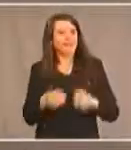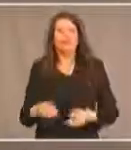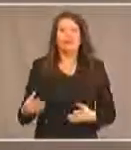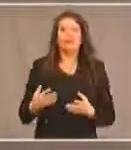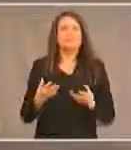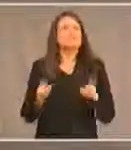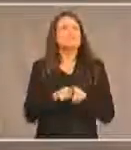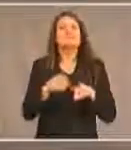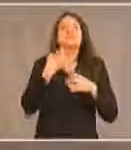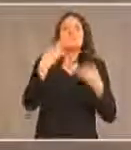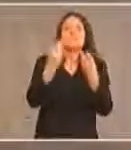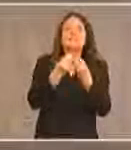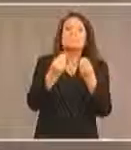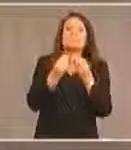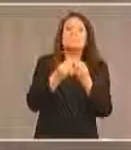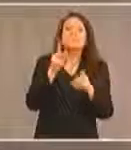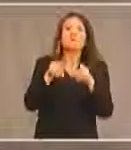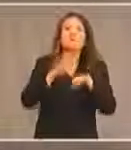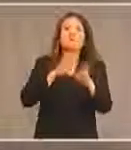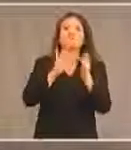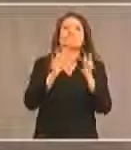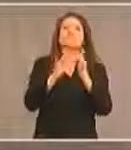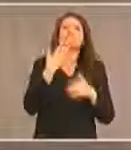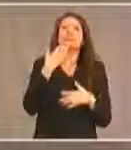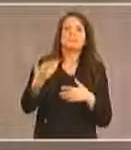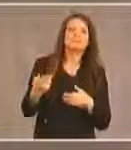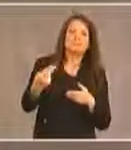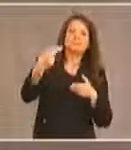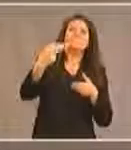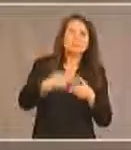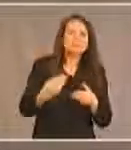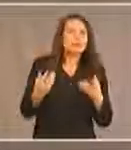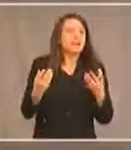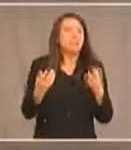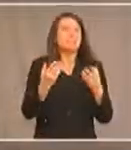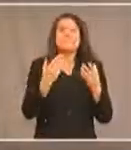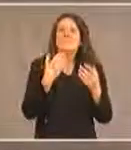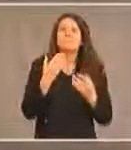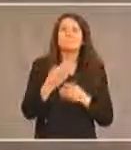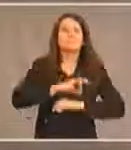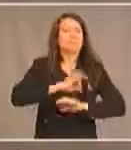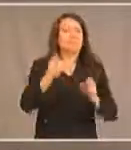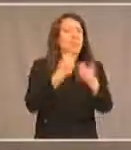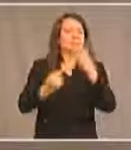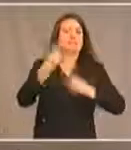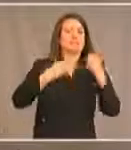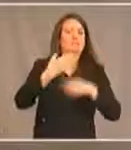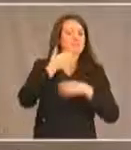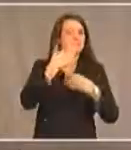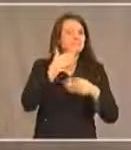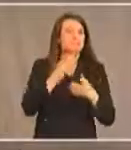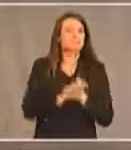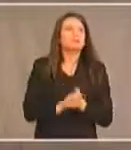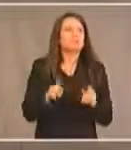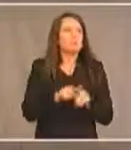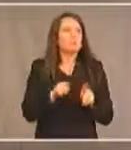l'auditoire merci d'avoir posé d'excellentes questions et merci à